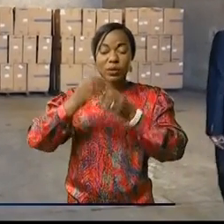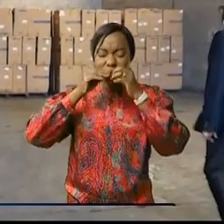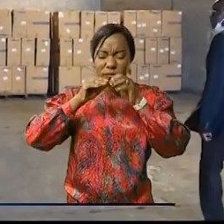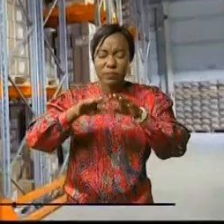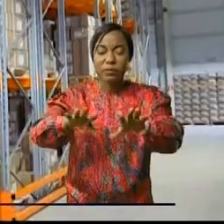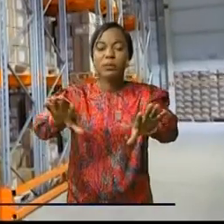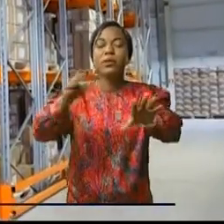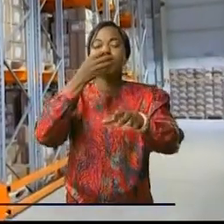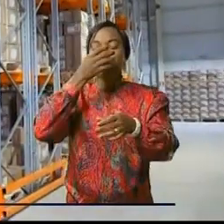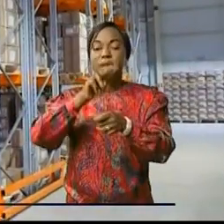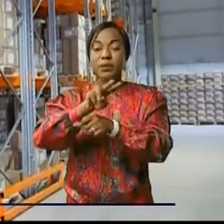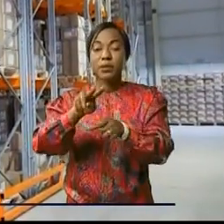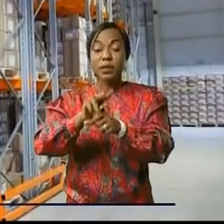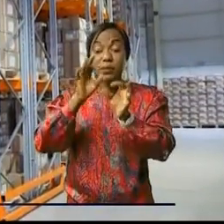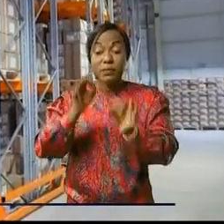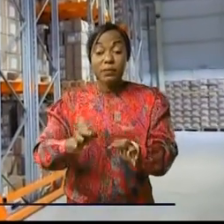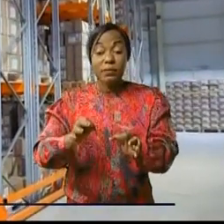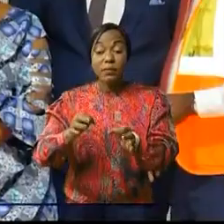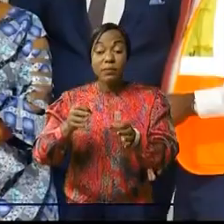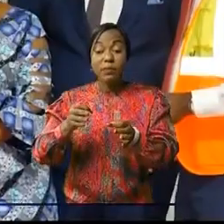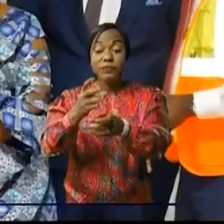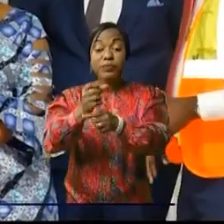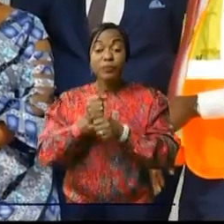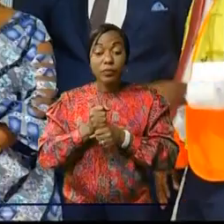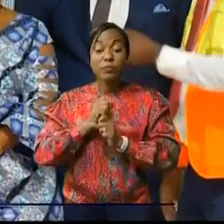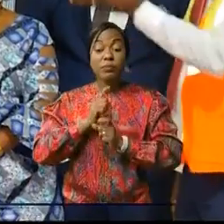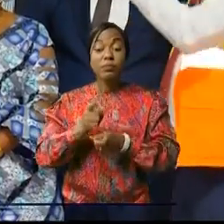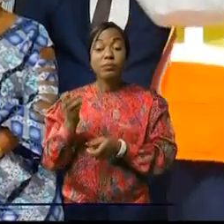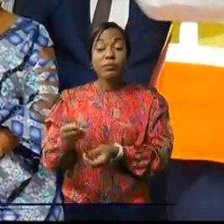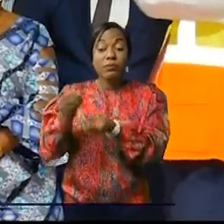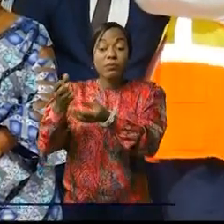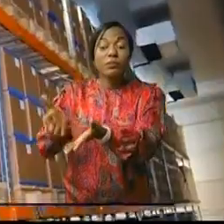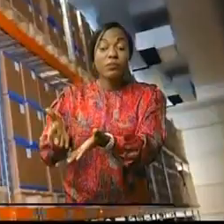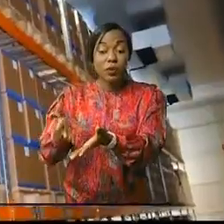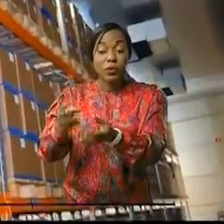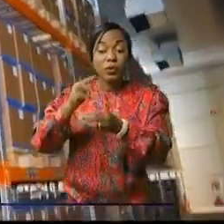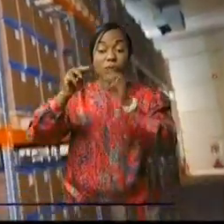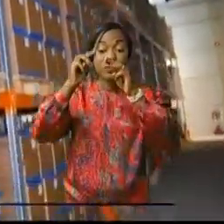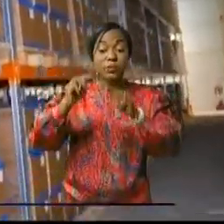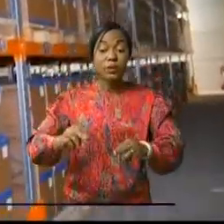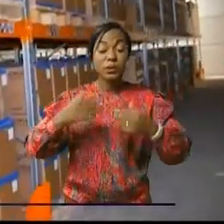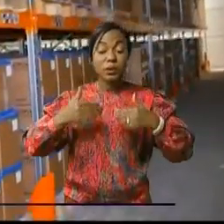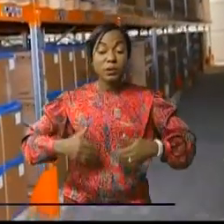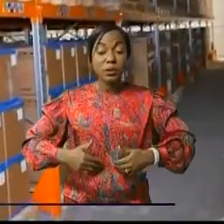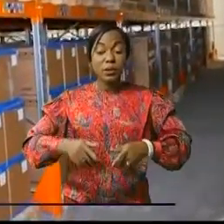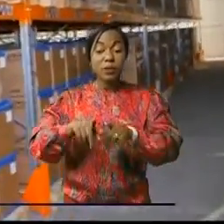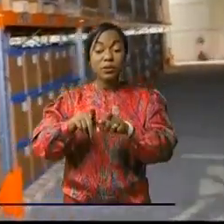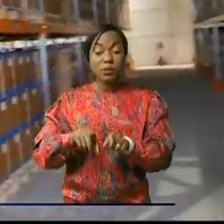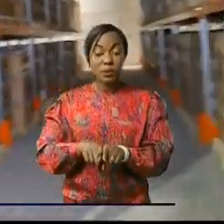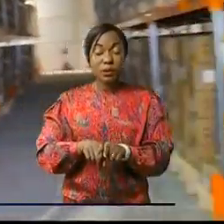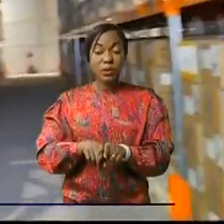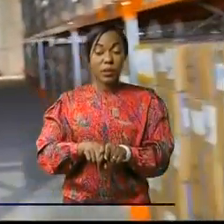pandémie. Et donc, les masques que nous venons de recevoir du prêt du ministère de la Santé, grâce aux dons de